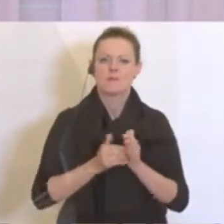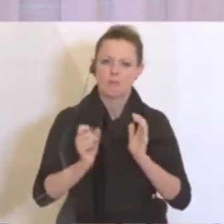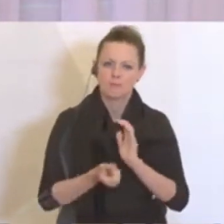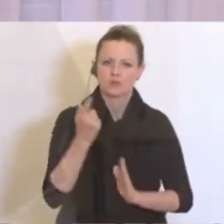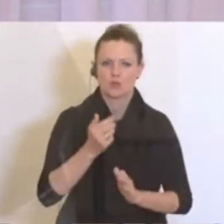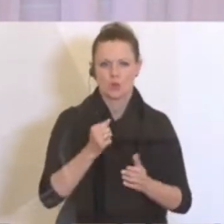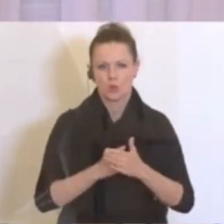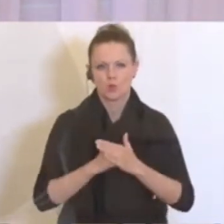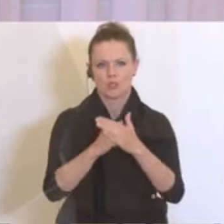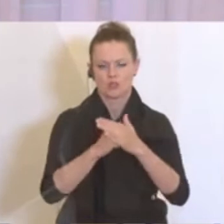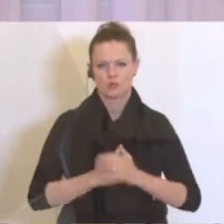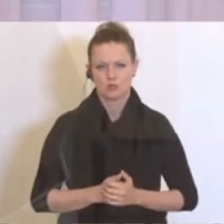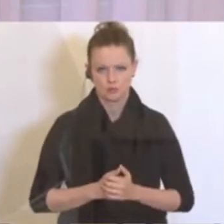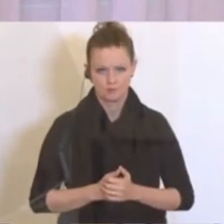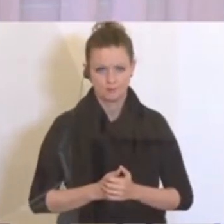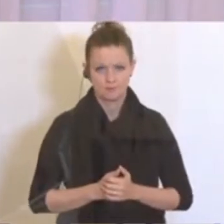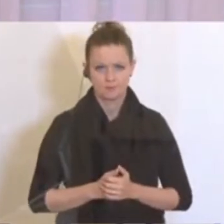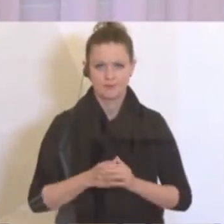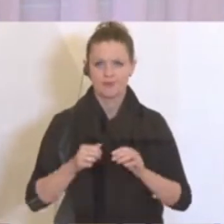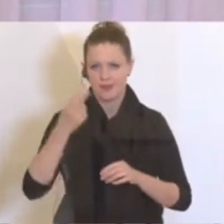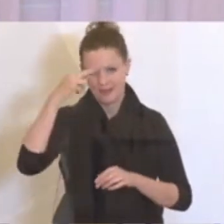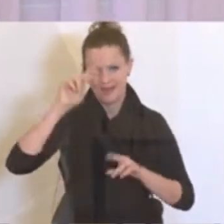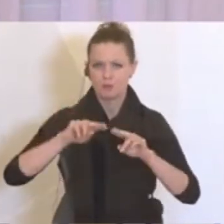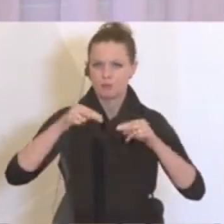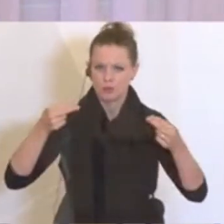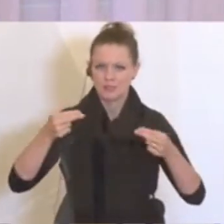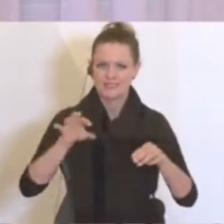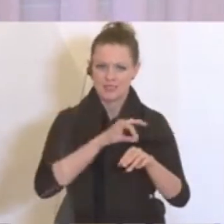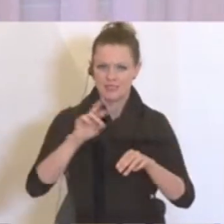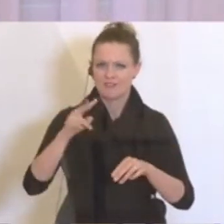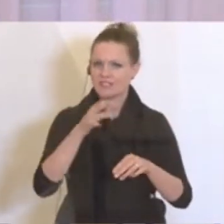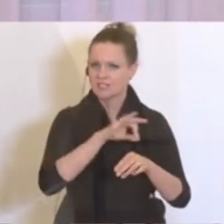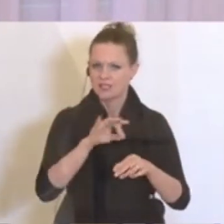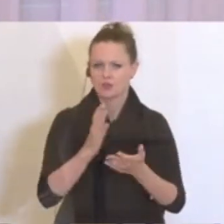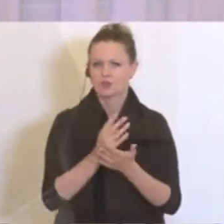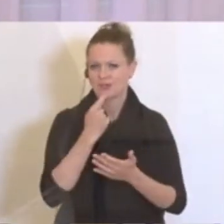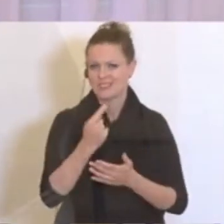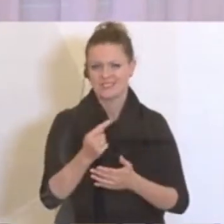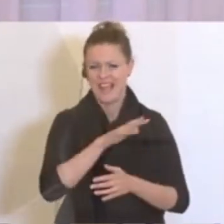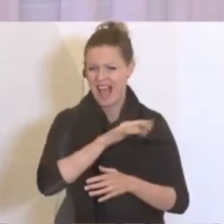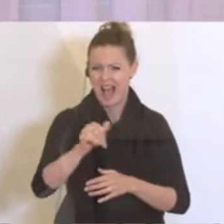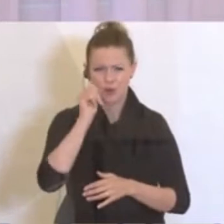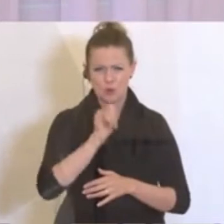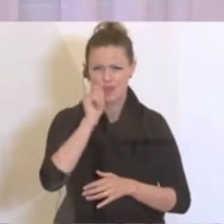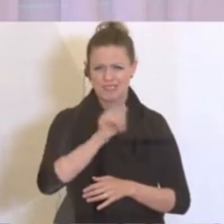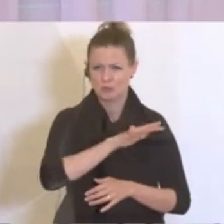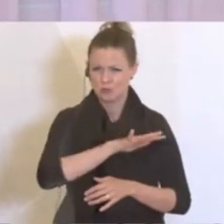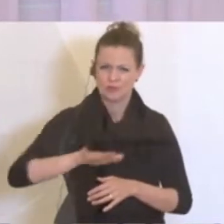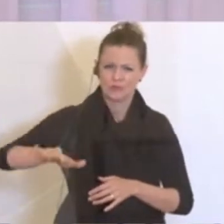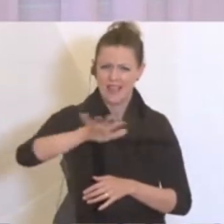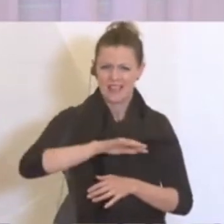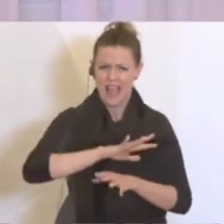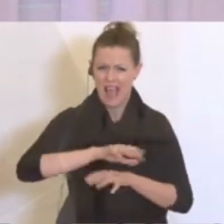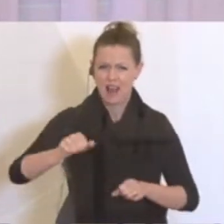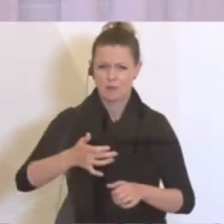zu geben. Der Herr Bundeskanzler hat diese Branchen angesprochen, der Herr Vizekanzler auch. Das betrifft natürlich alles im Bereich des Tourismus. Das sind dort die